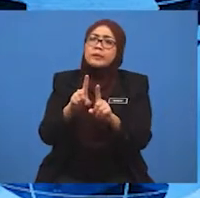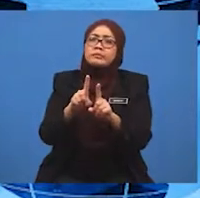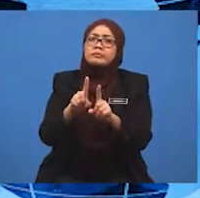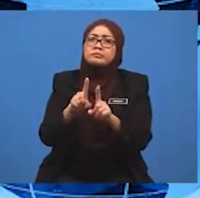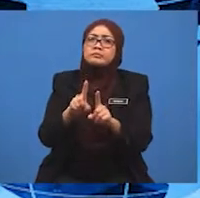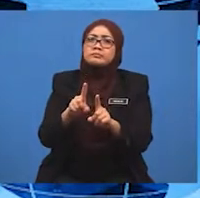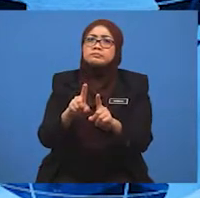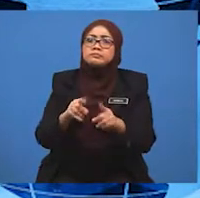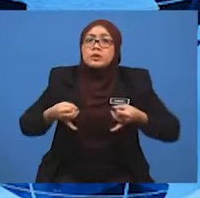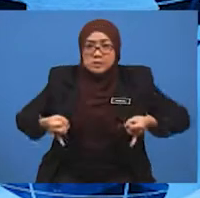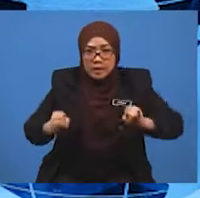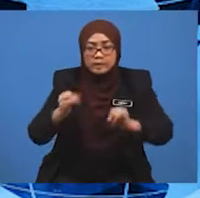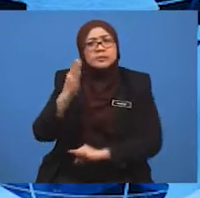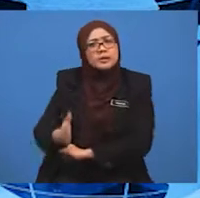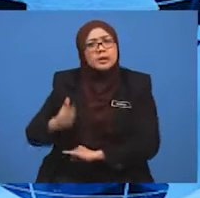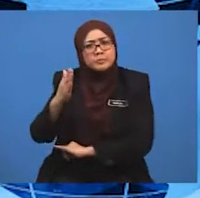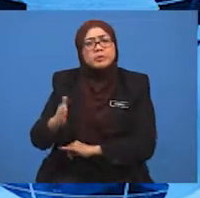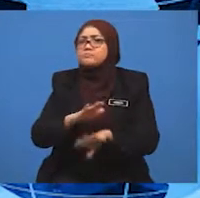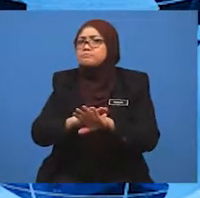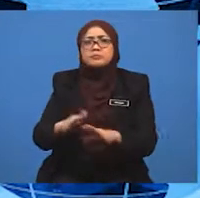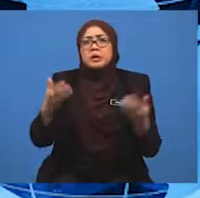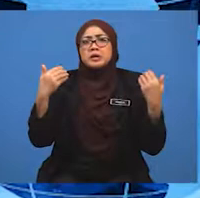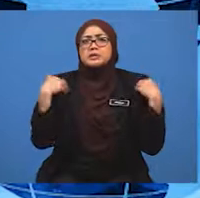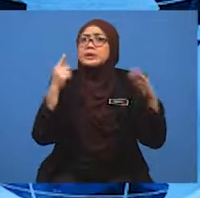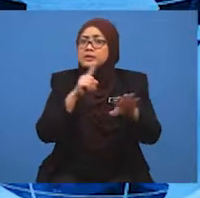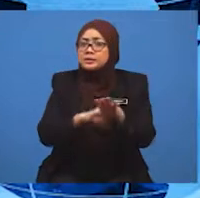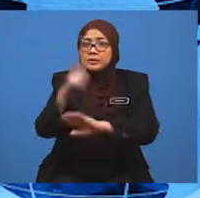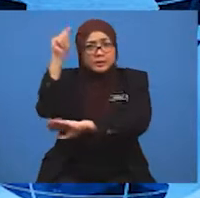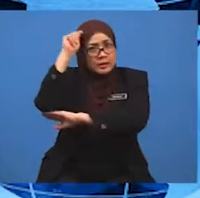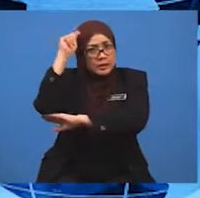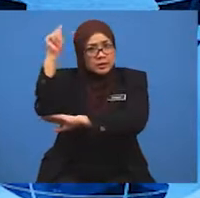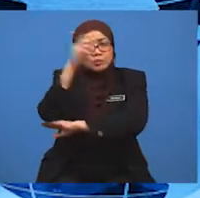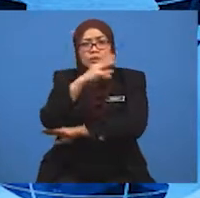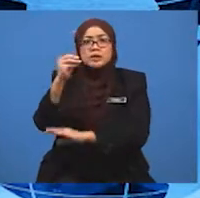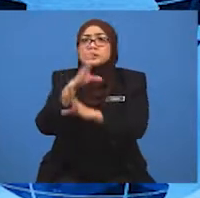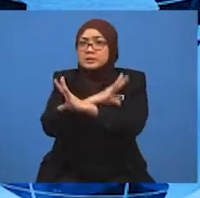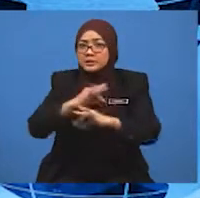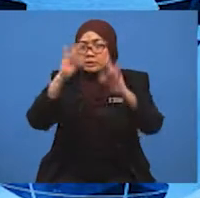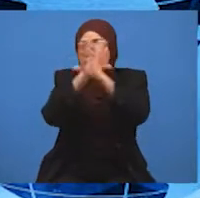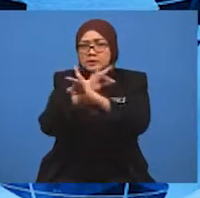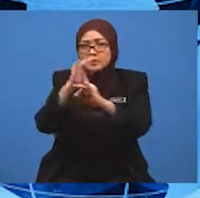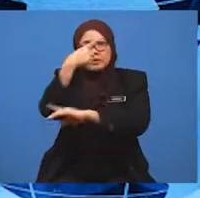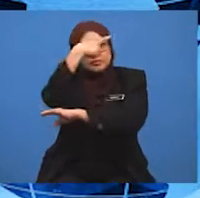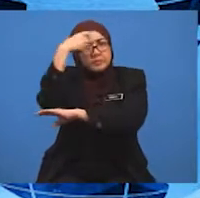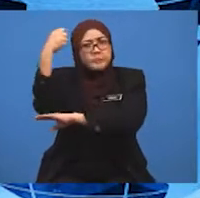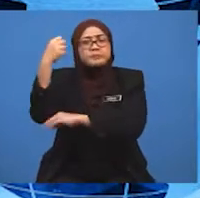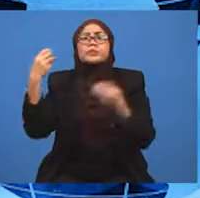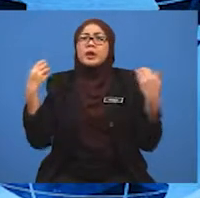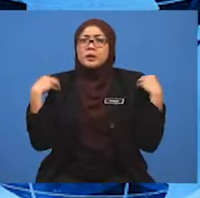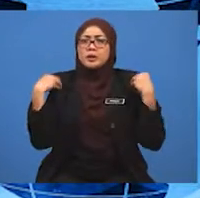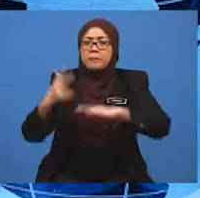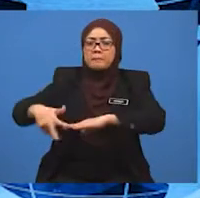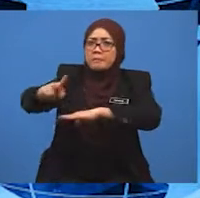kereta api tidak terdapat di negeri Terengganu dan Sarawak kerana pantai yang berpaya,